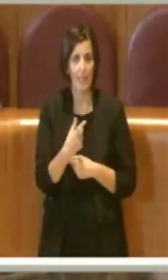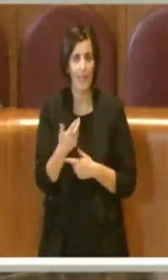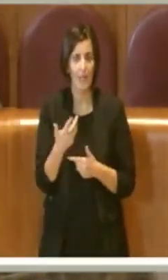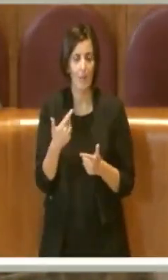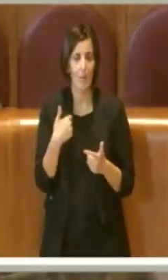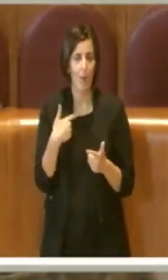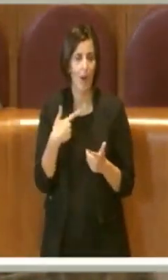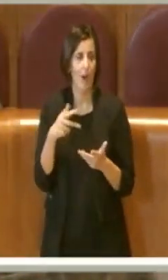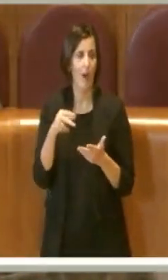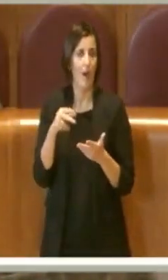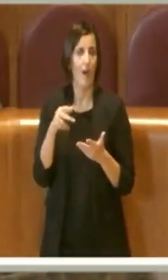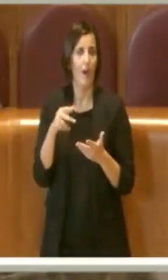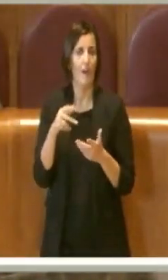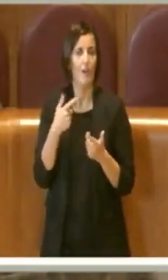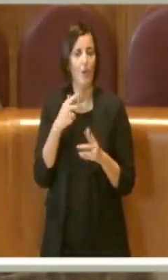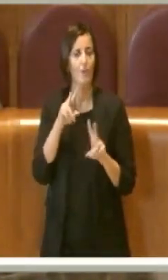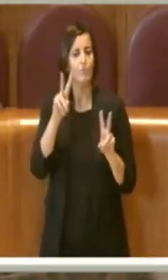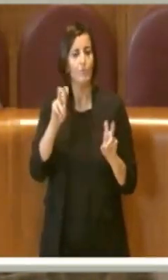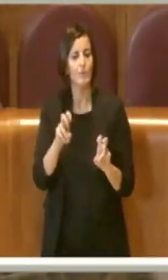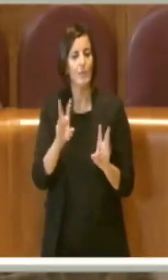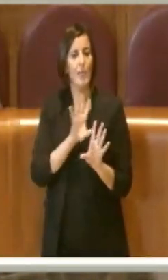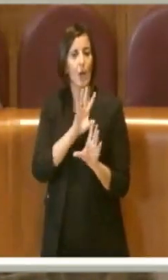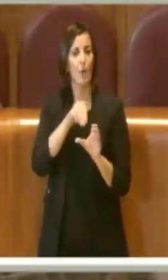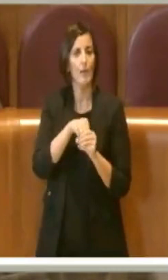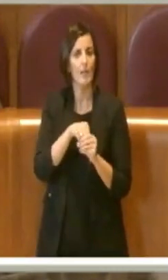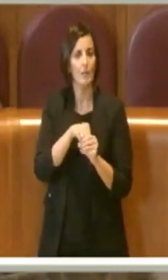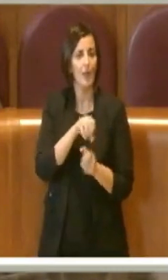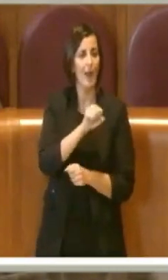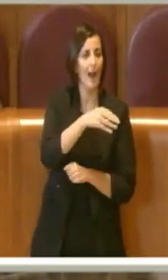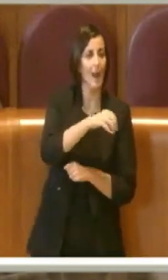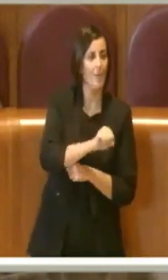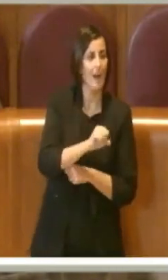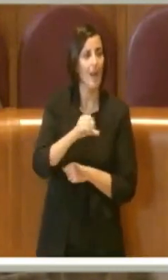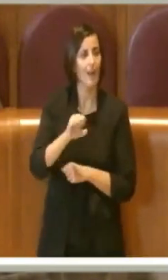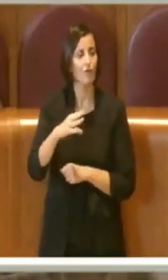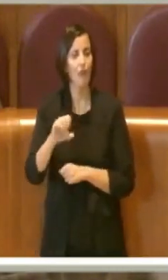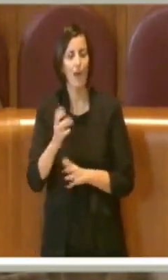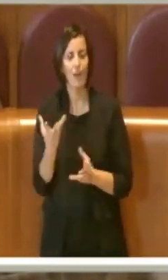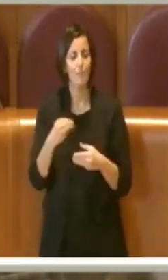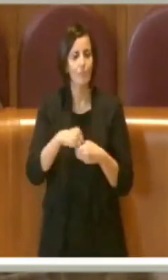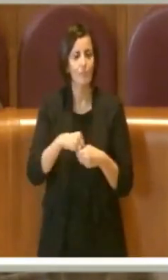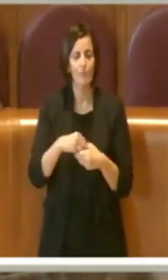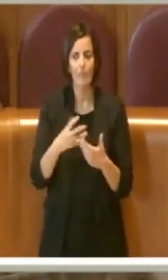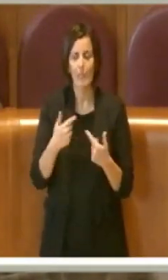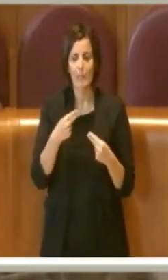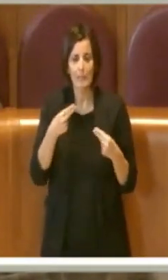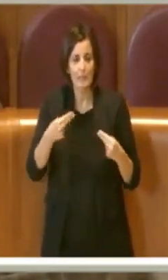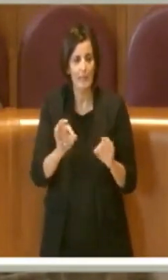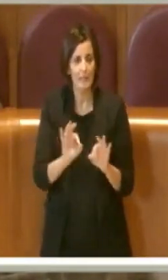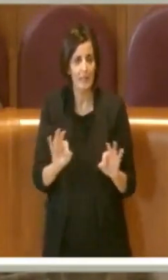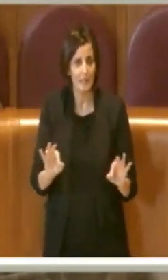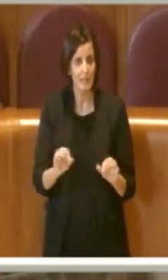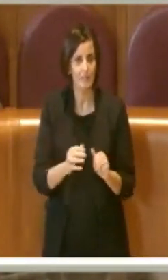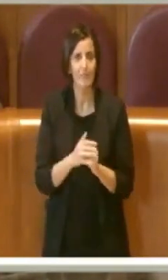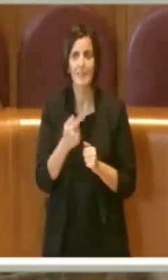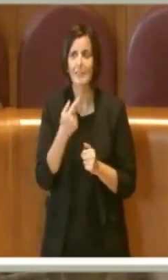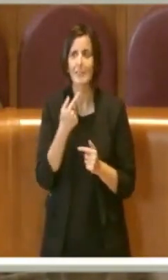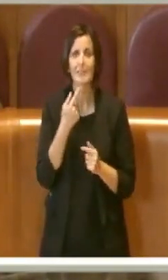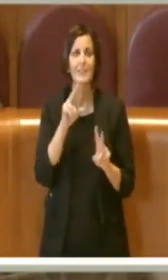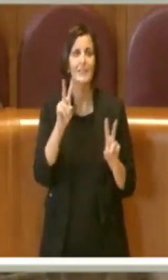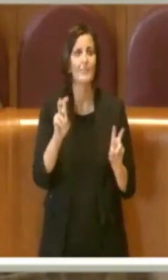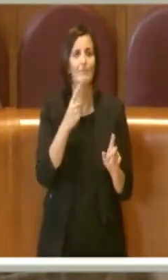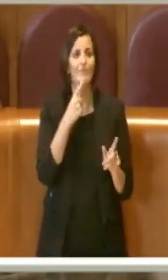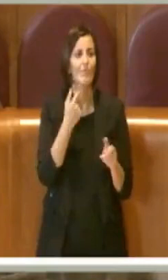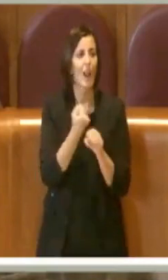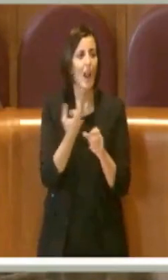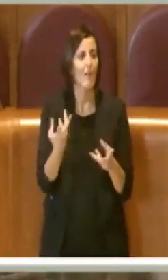sindacali, parlo dell'incorporazione di Ama e Nasha, di cui non si fa cenno, si parla di sinergie. Ma che vuol